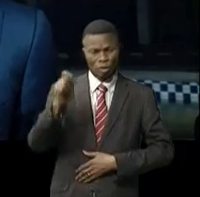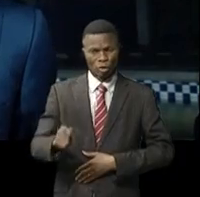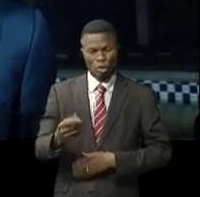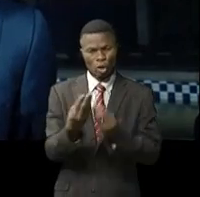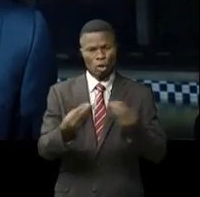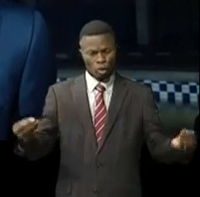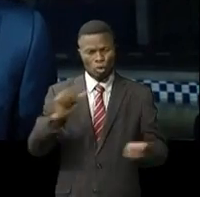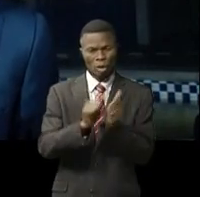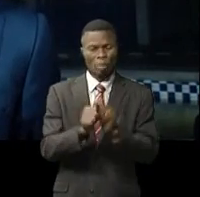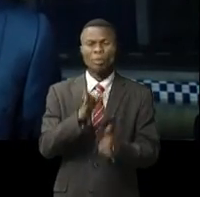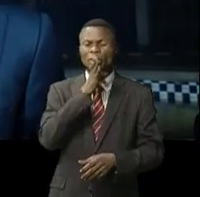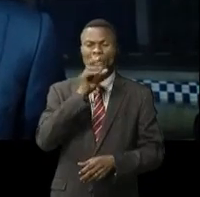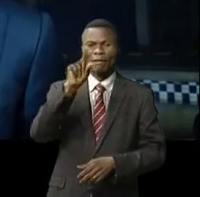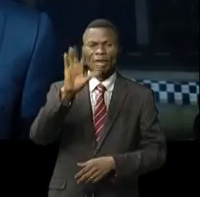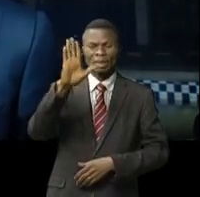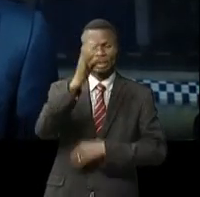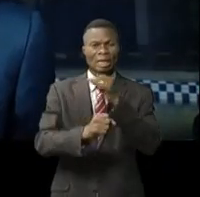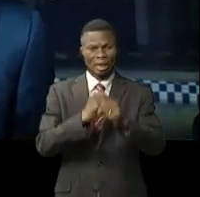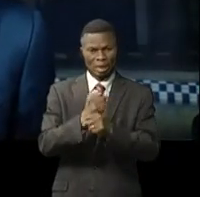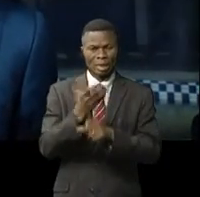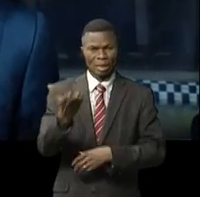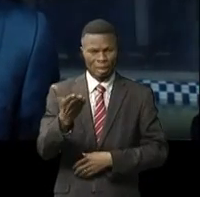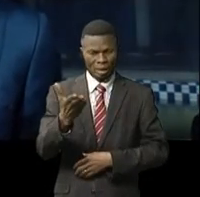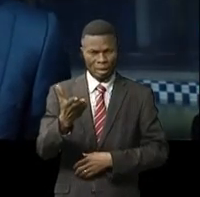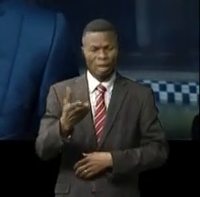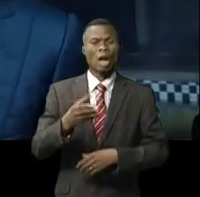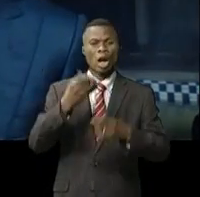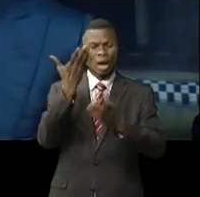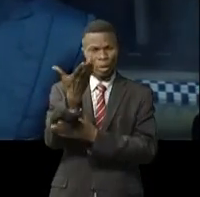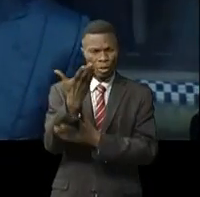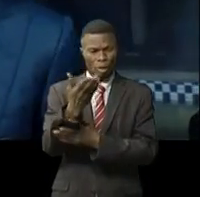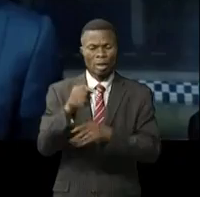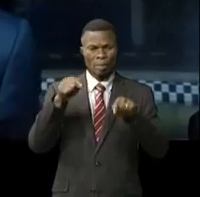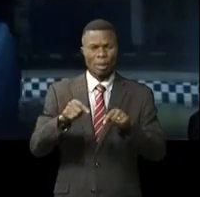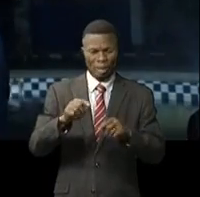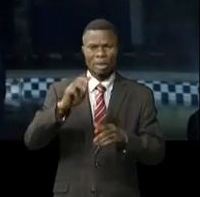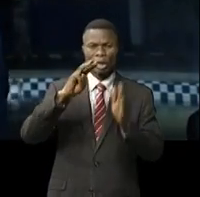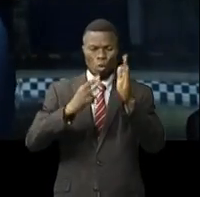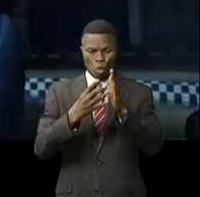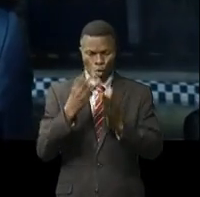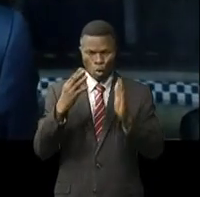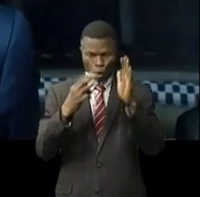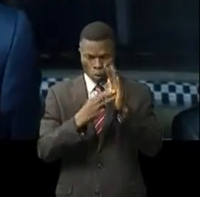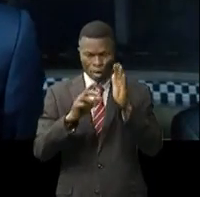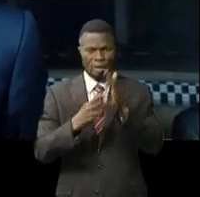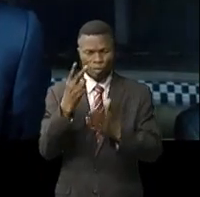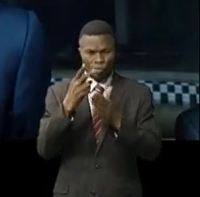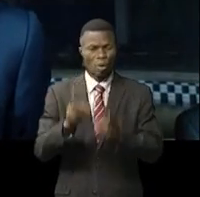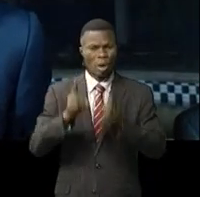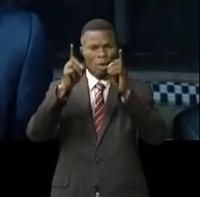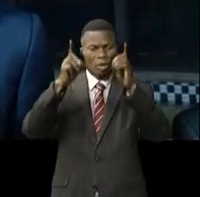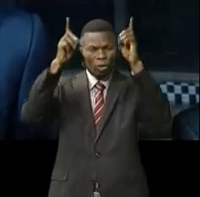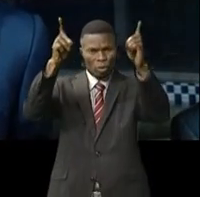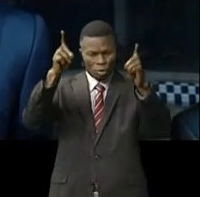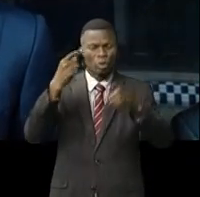problème qui perdure depuis 25 ans. Nous l'avons à peine lancé, nous sommes à la huitième prorogation. Nous constatons que